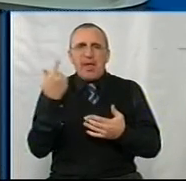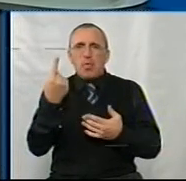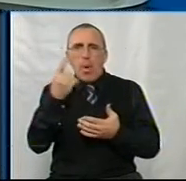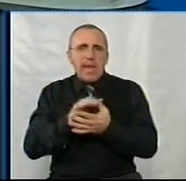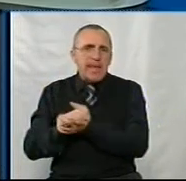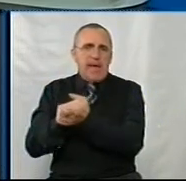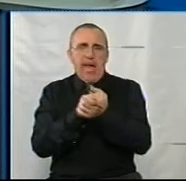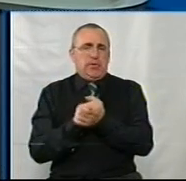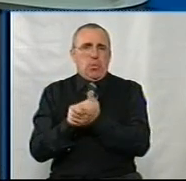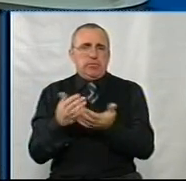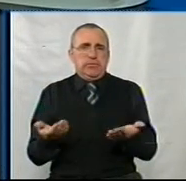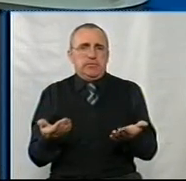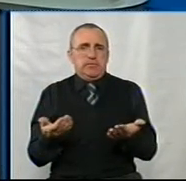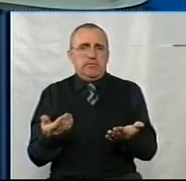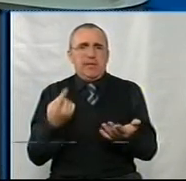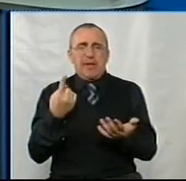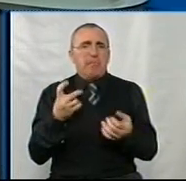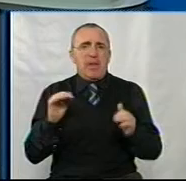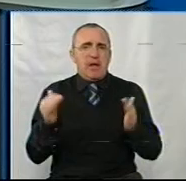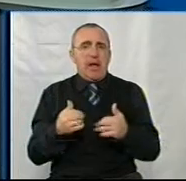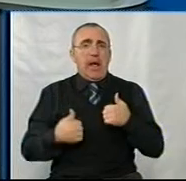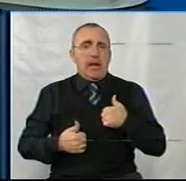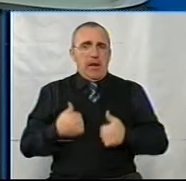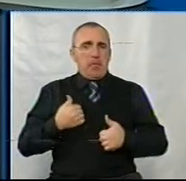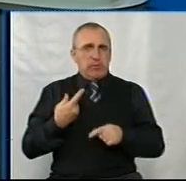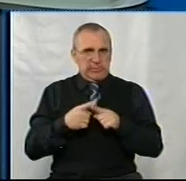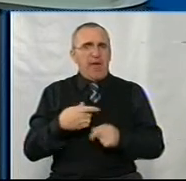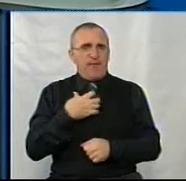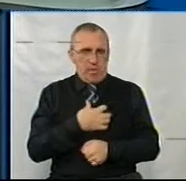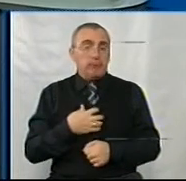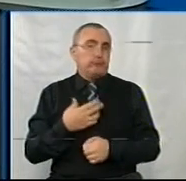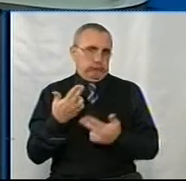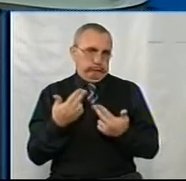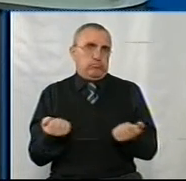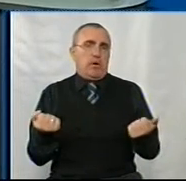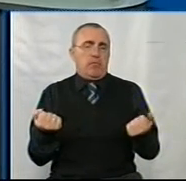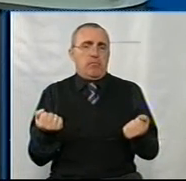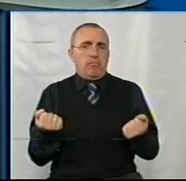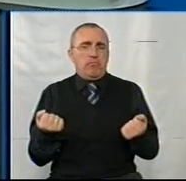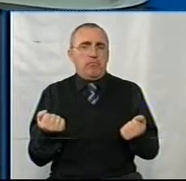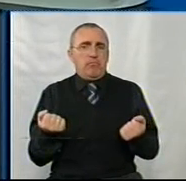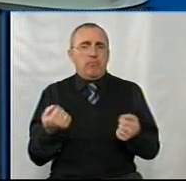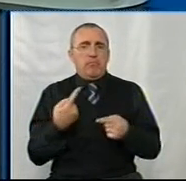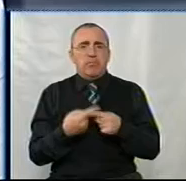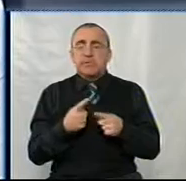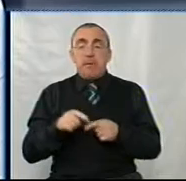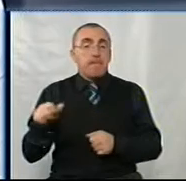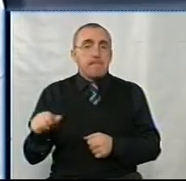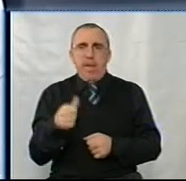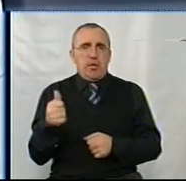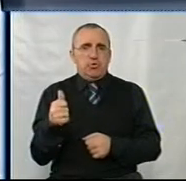великим рахунком. Тим не менше, репутація – це важливо? Звісно. Звісно, це перше.